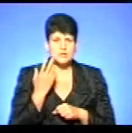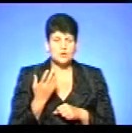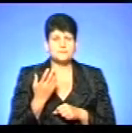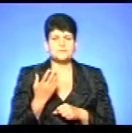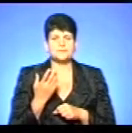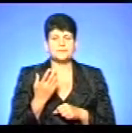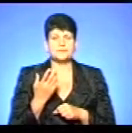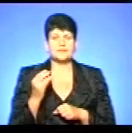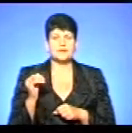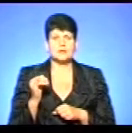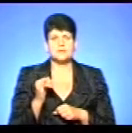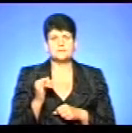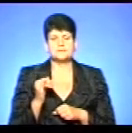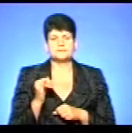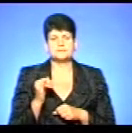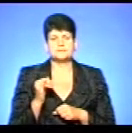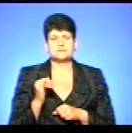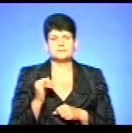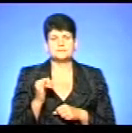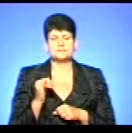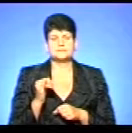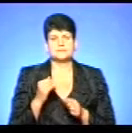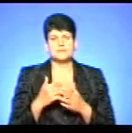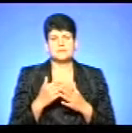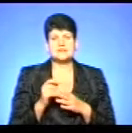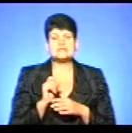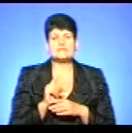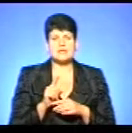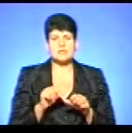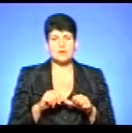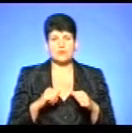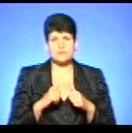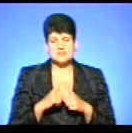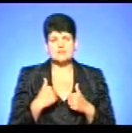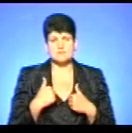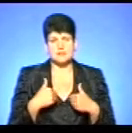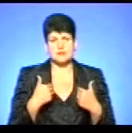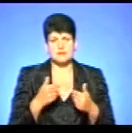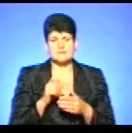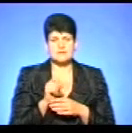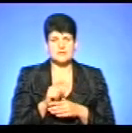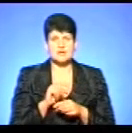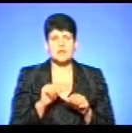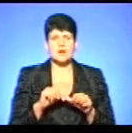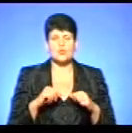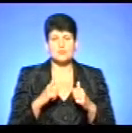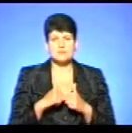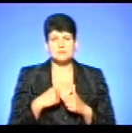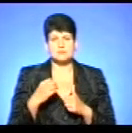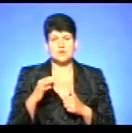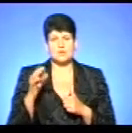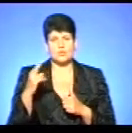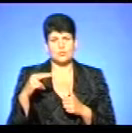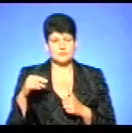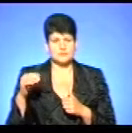скажімо, задання комісій, і ми ставимо задання комісії, обласна державна адміністрація, та як